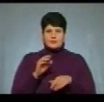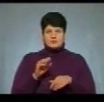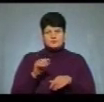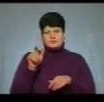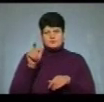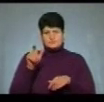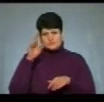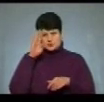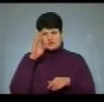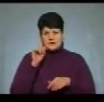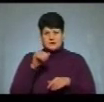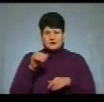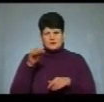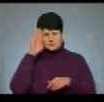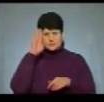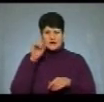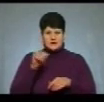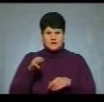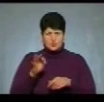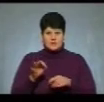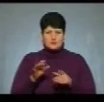славесна перепалка.